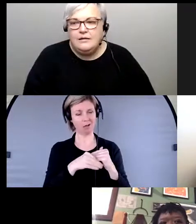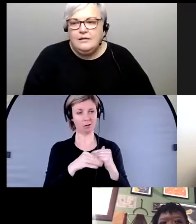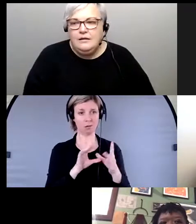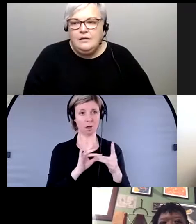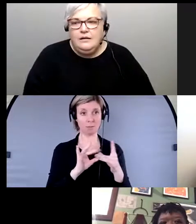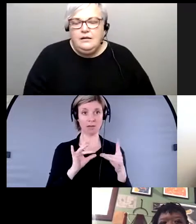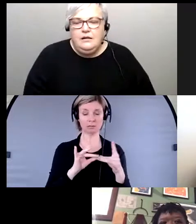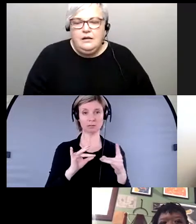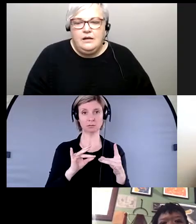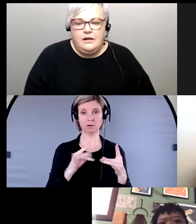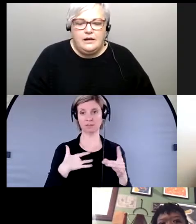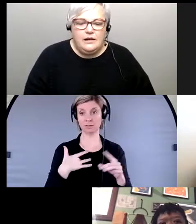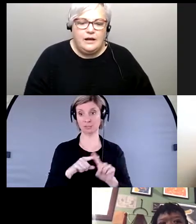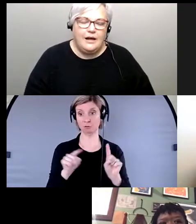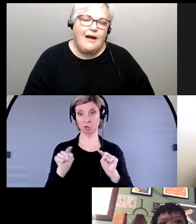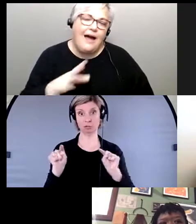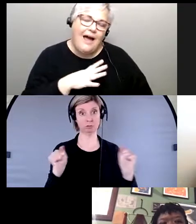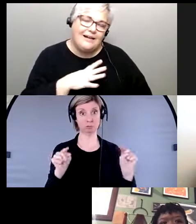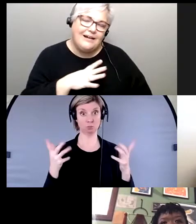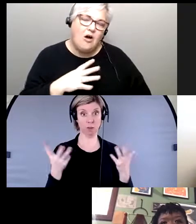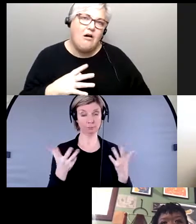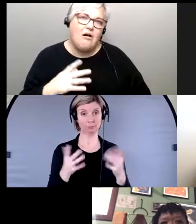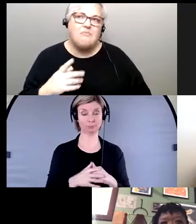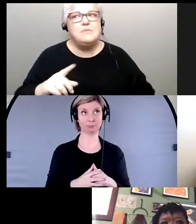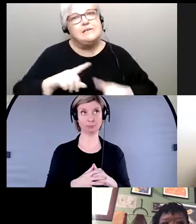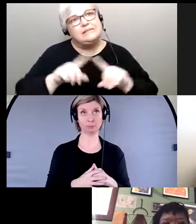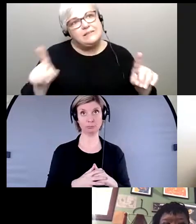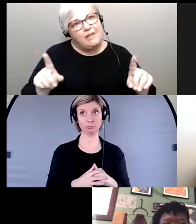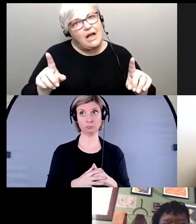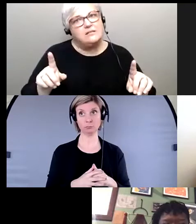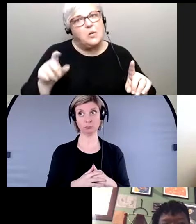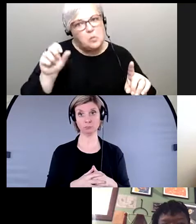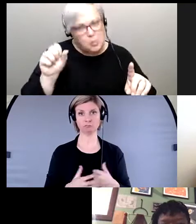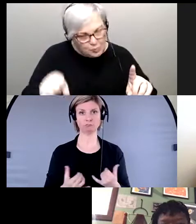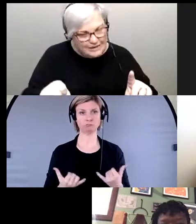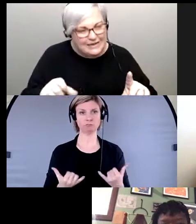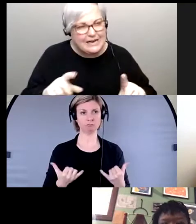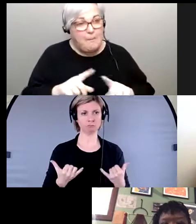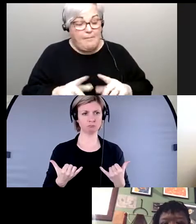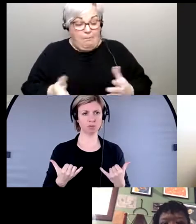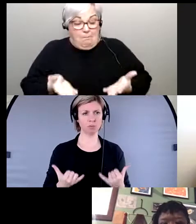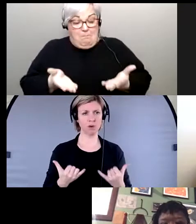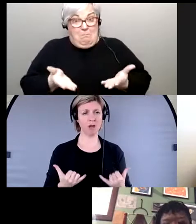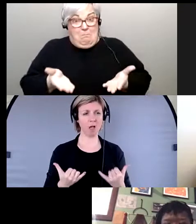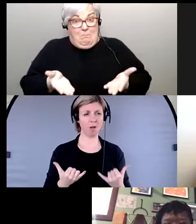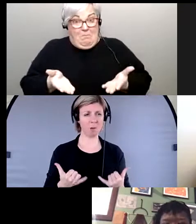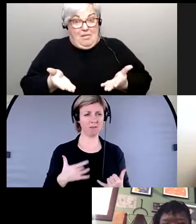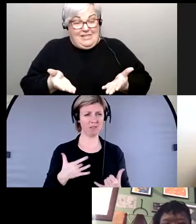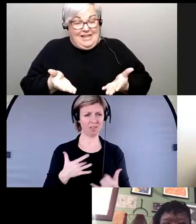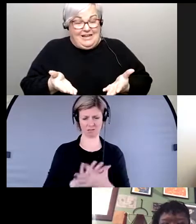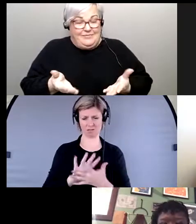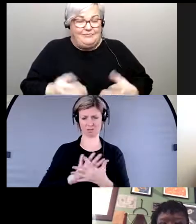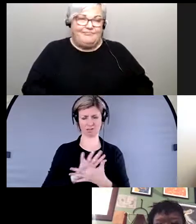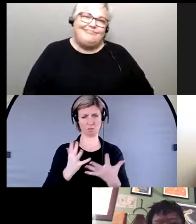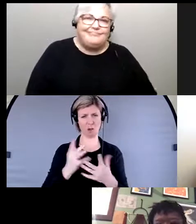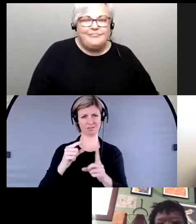il y a des différences mais je pense qu'en ce moment les choses bon c'est une